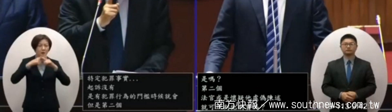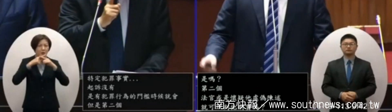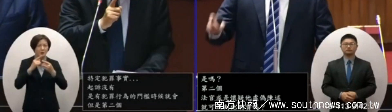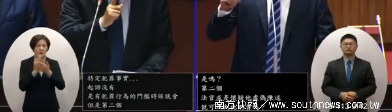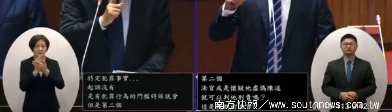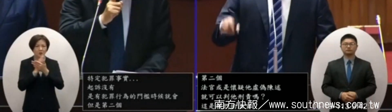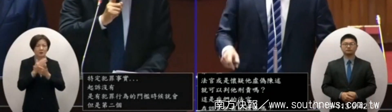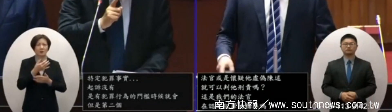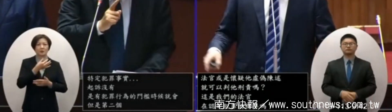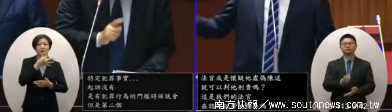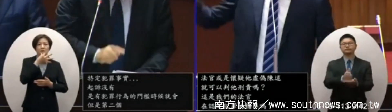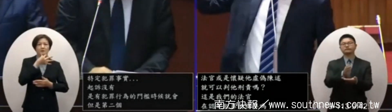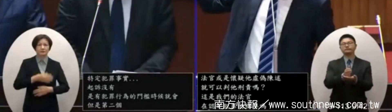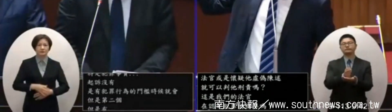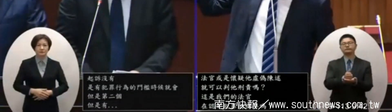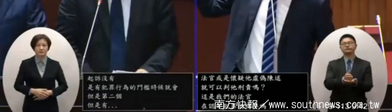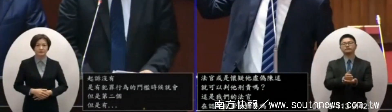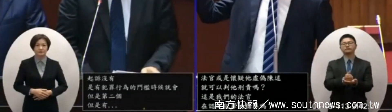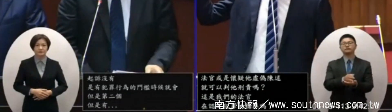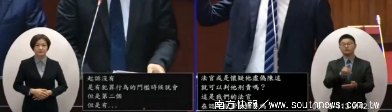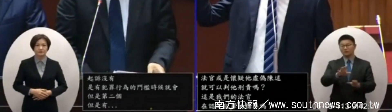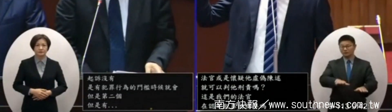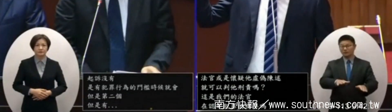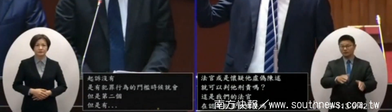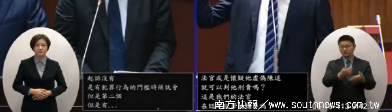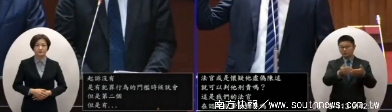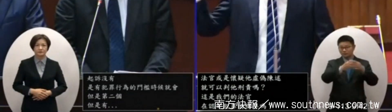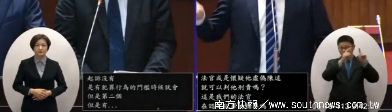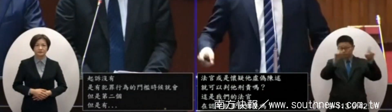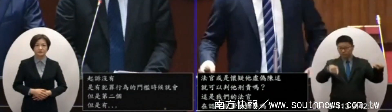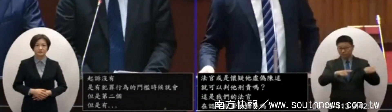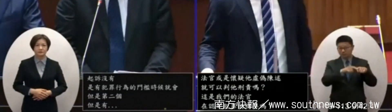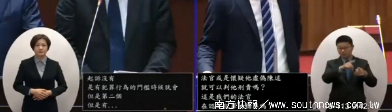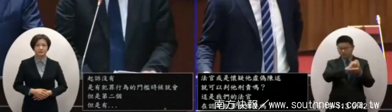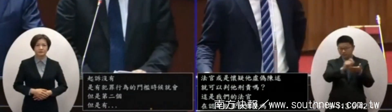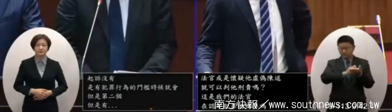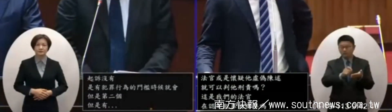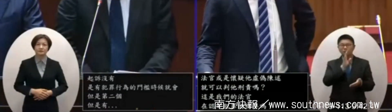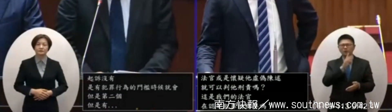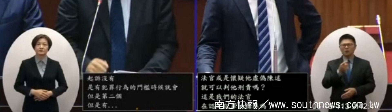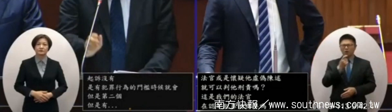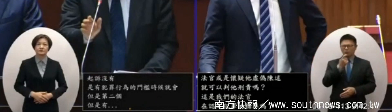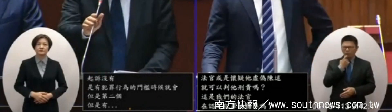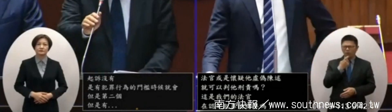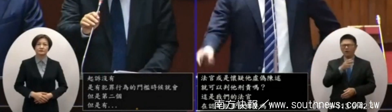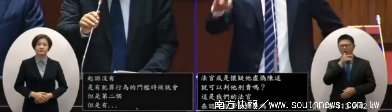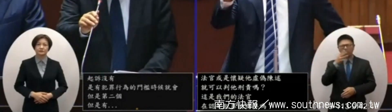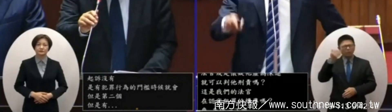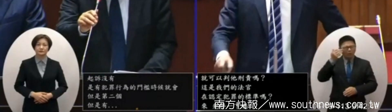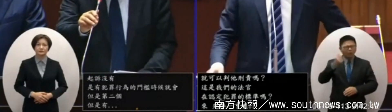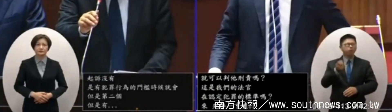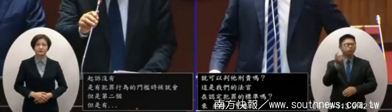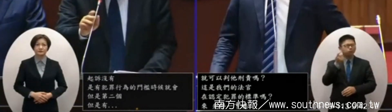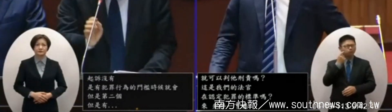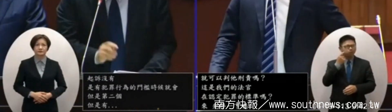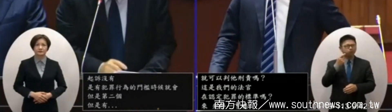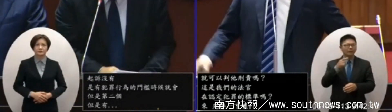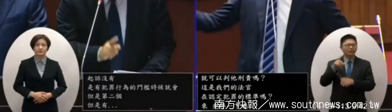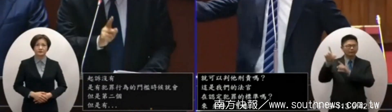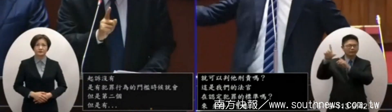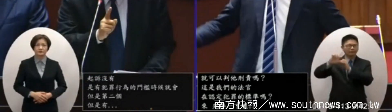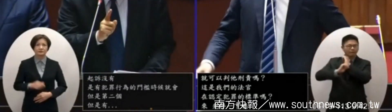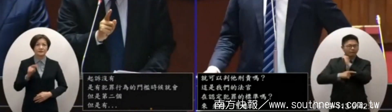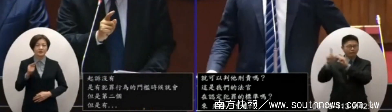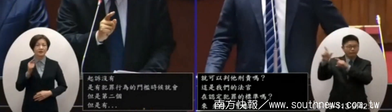但是我們來先停一下齁你們的圖卡是說懷疑虛偽陳述就會刻意行責啊什麼叫刻意行責